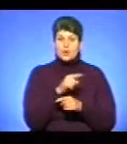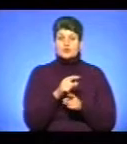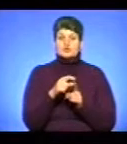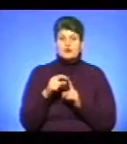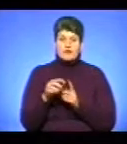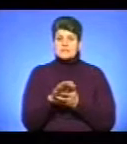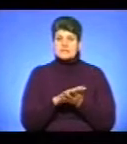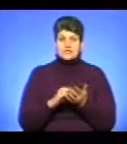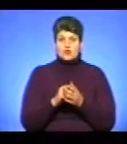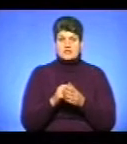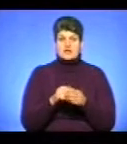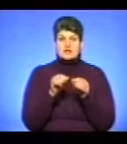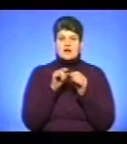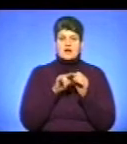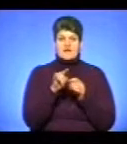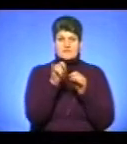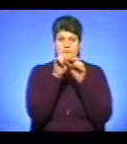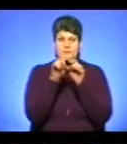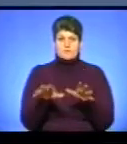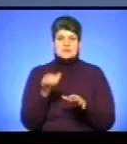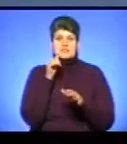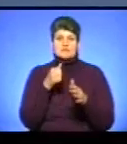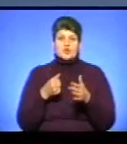знешкодять авіабомби завтра до обіду.